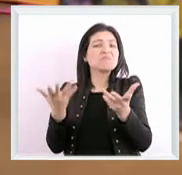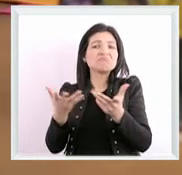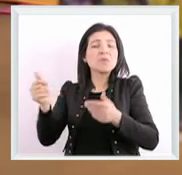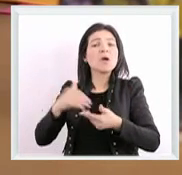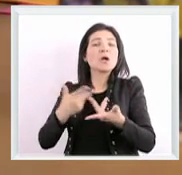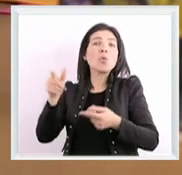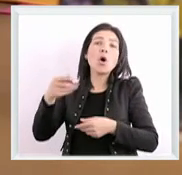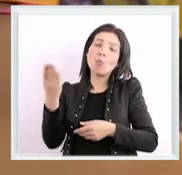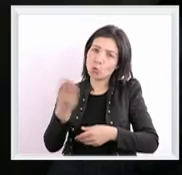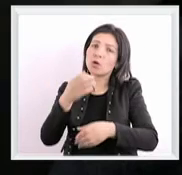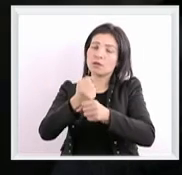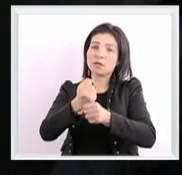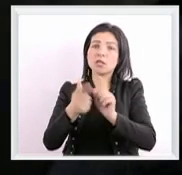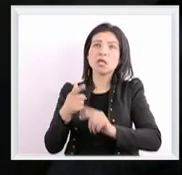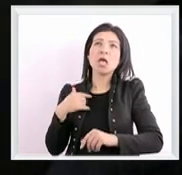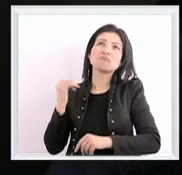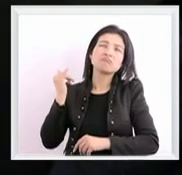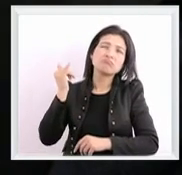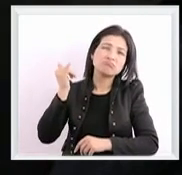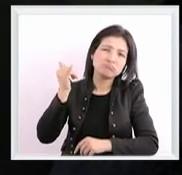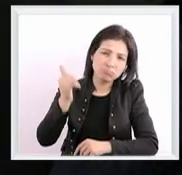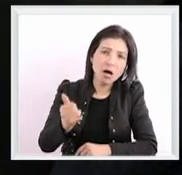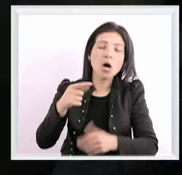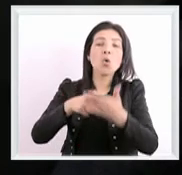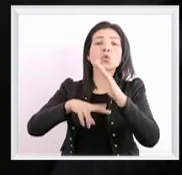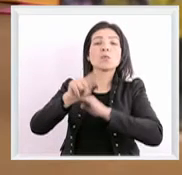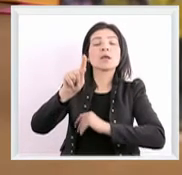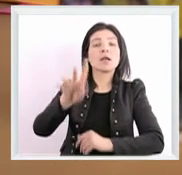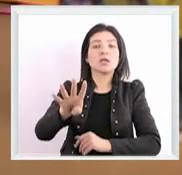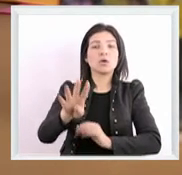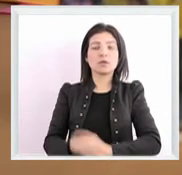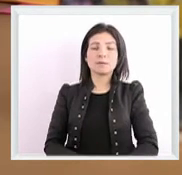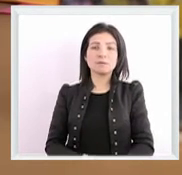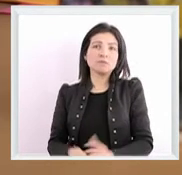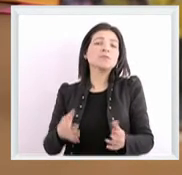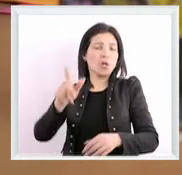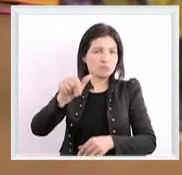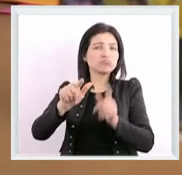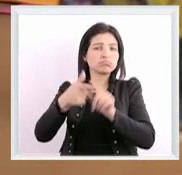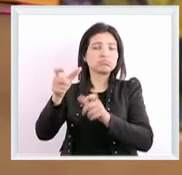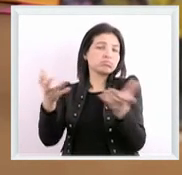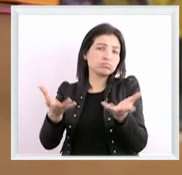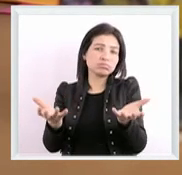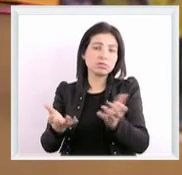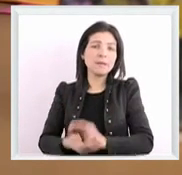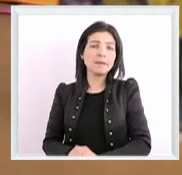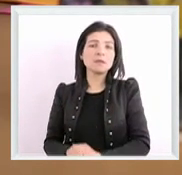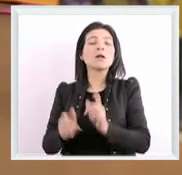معاهم كأيد دمون دور دم فلواء جسكو 2014 وقت اللي جي